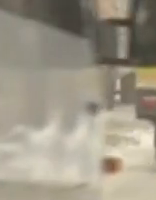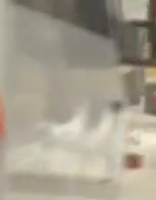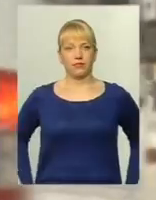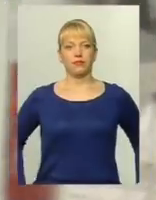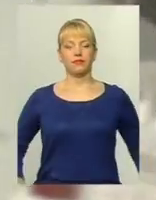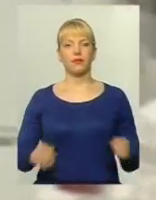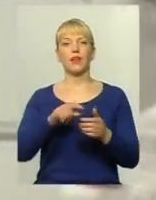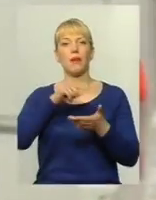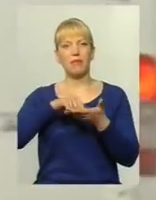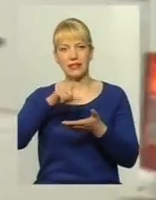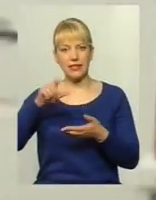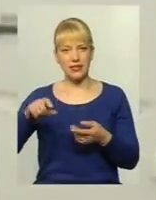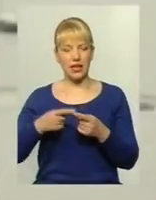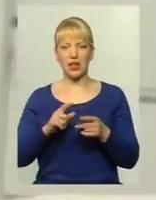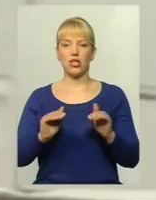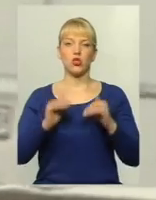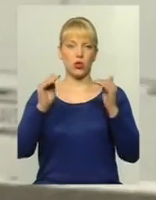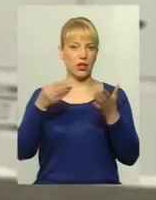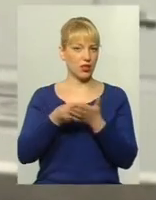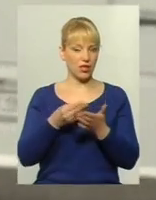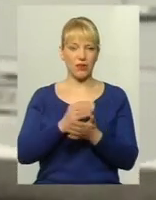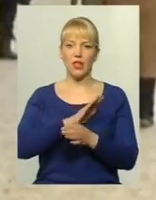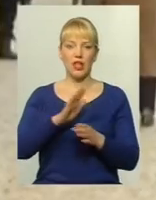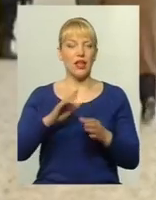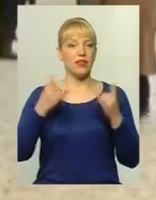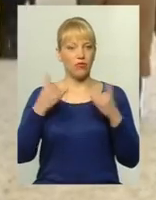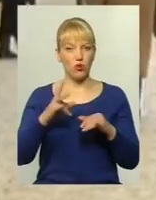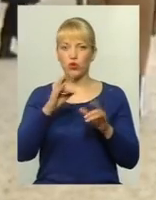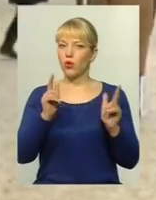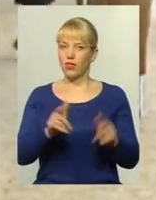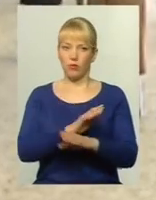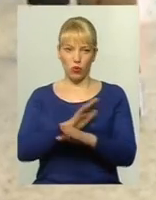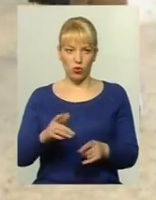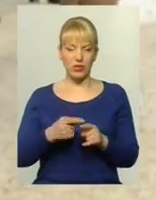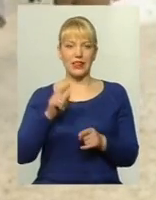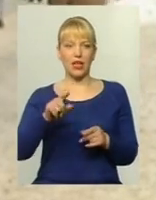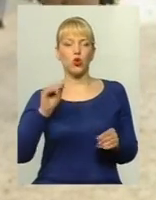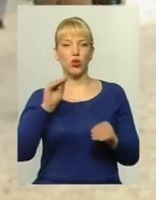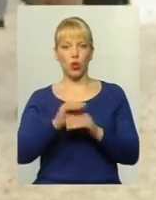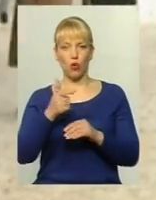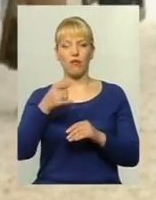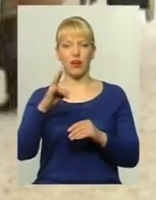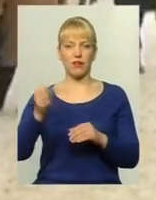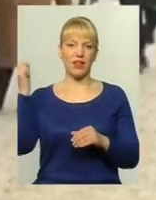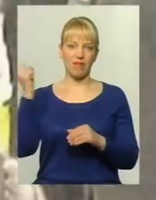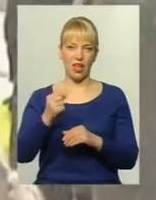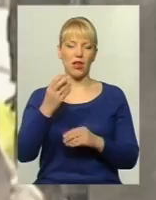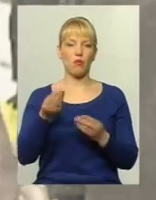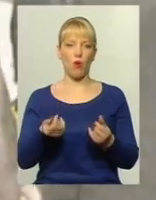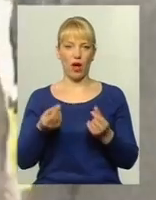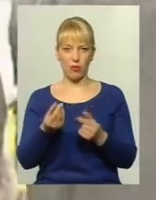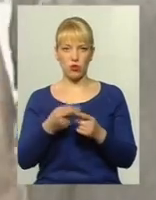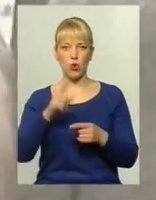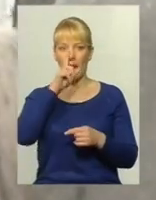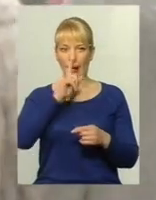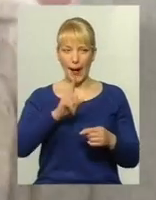Містяни зростанню тарифів не дивуються, але й не погоджуються Кажуть, навіть та додаткова гривня добряче вдарить по гаманцю а